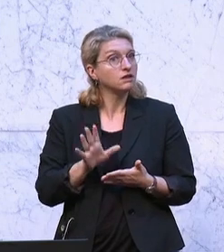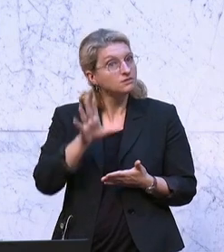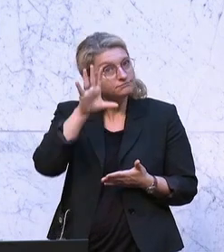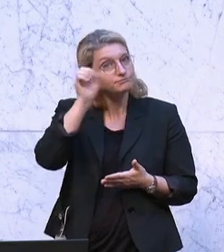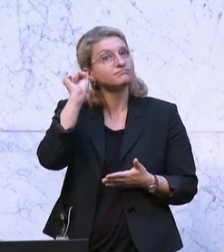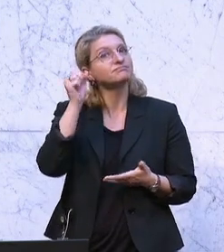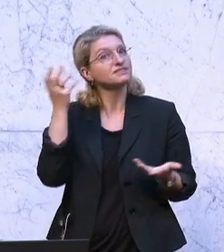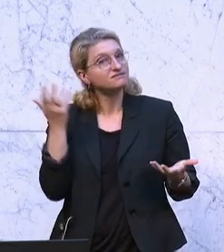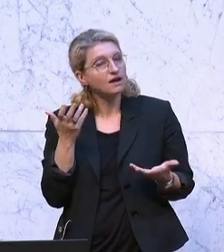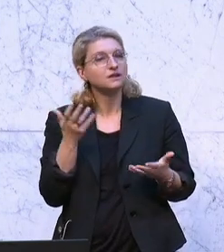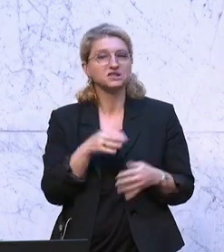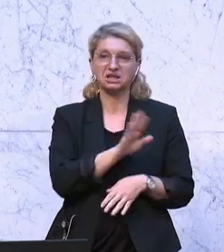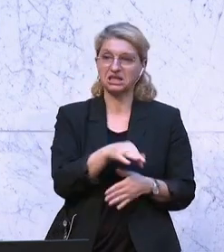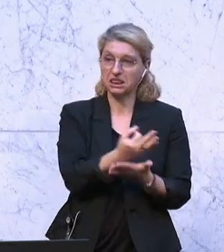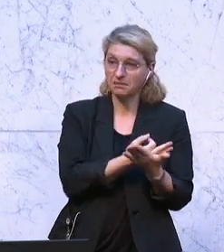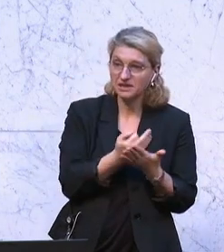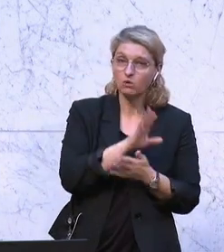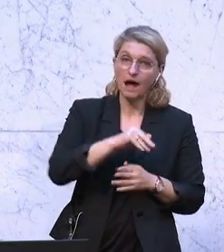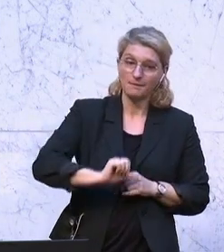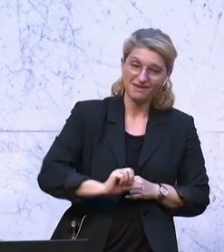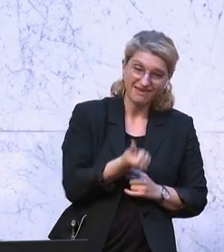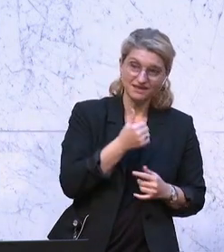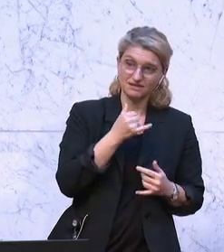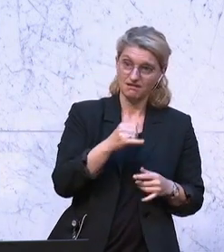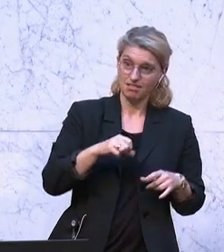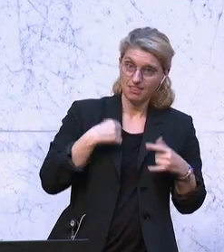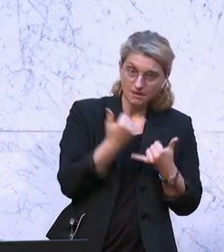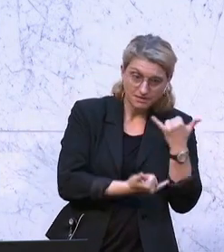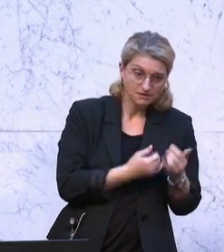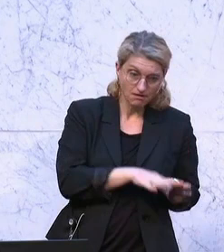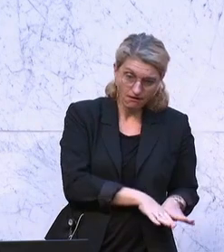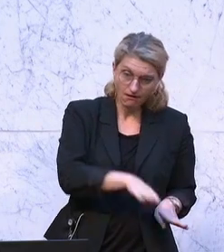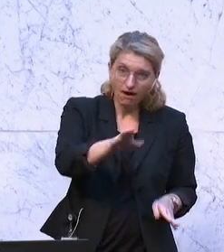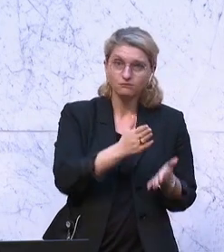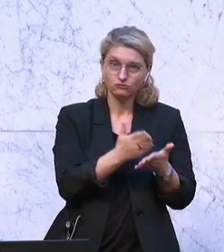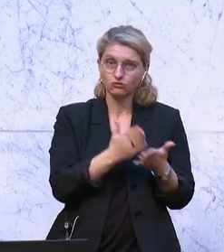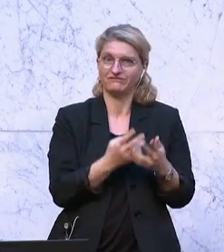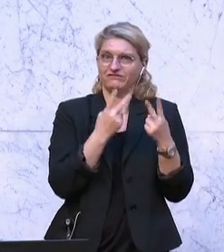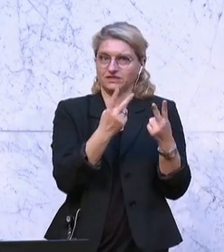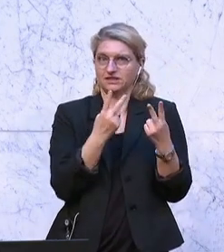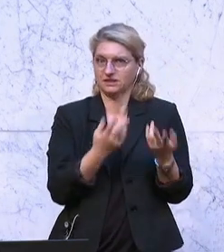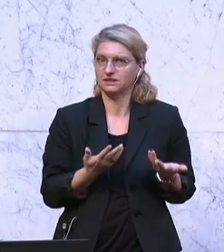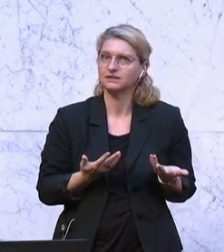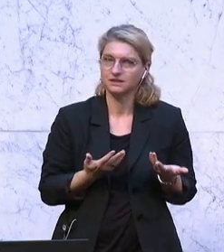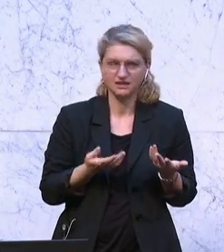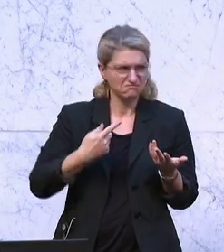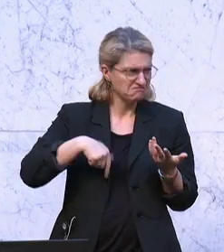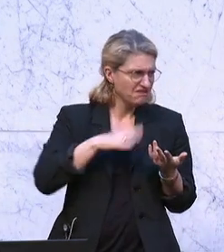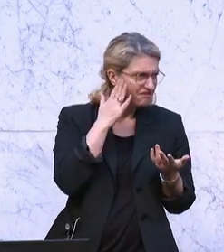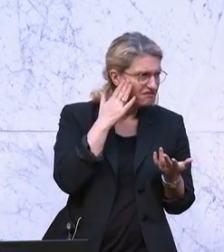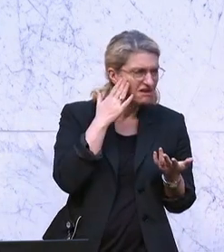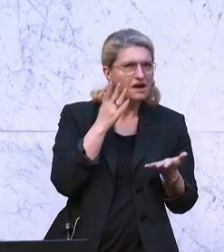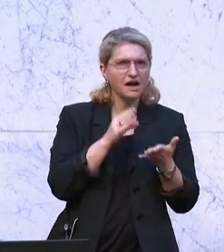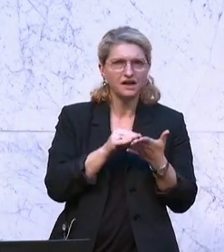die Kinderbildung ab dem ersten Lebensjahr ein wichtiges Instrument ist. Wir wissen ja alle noch,